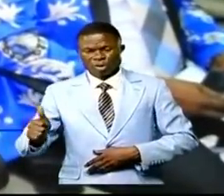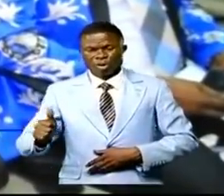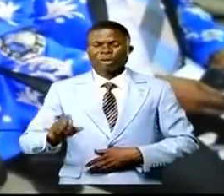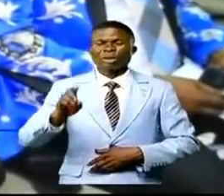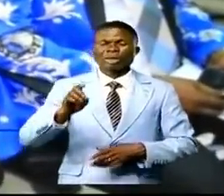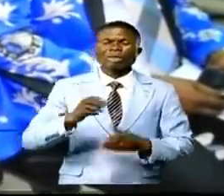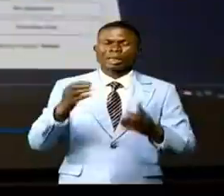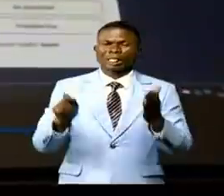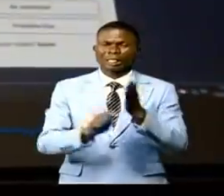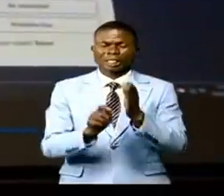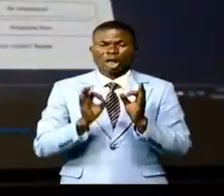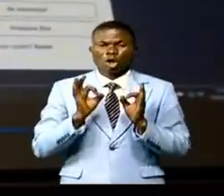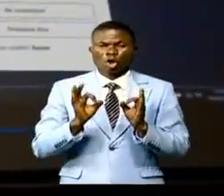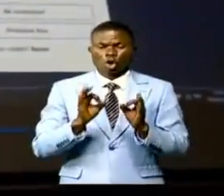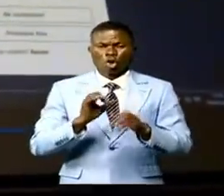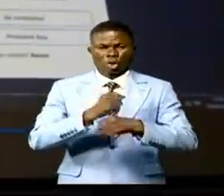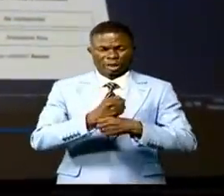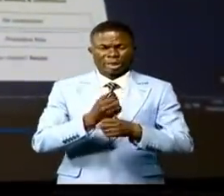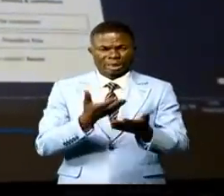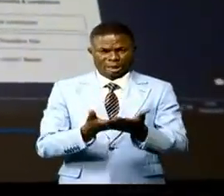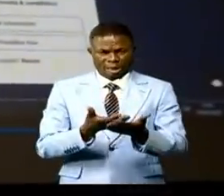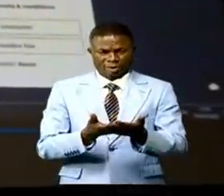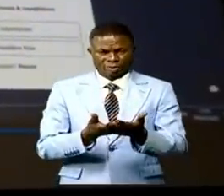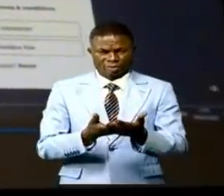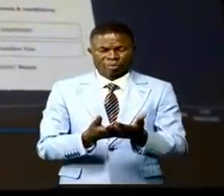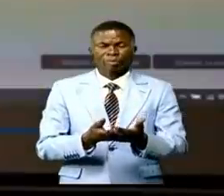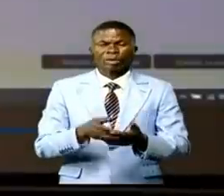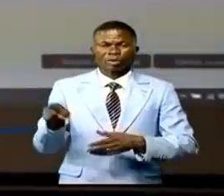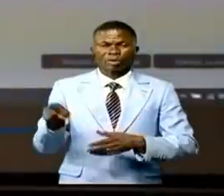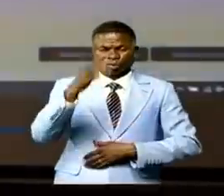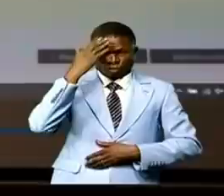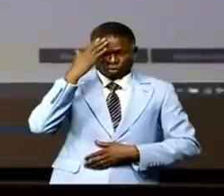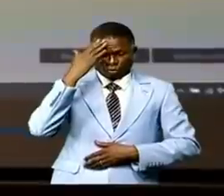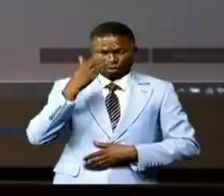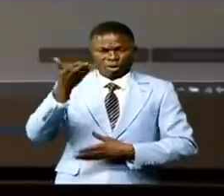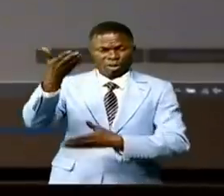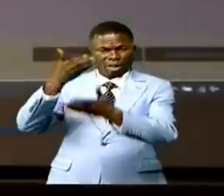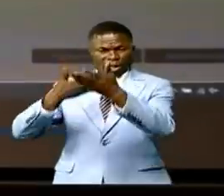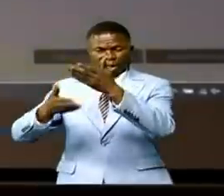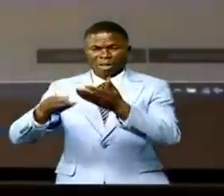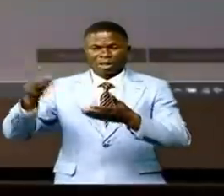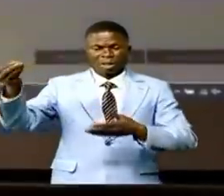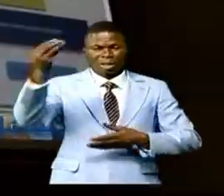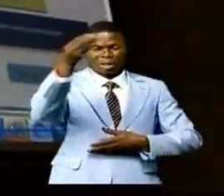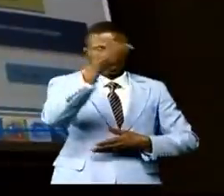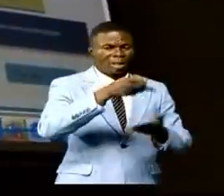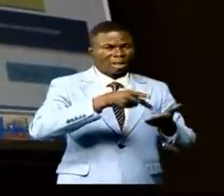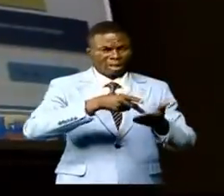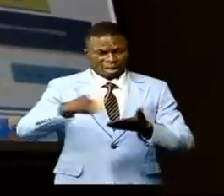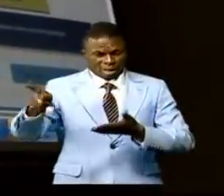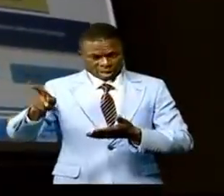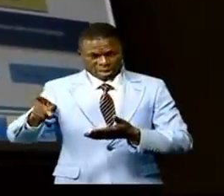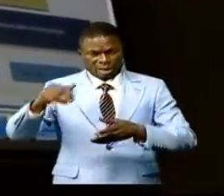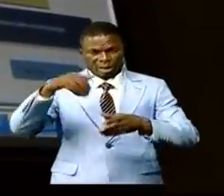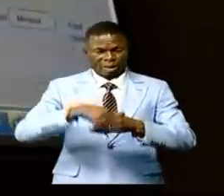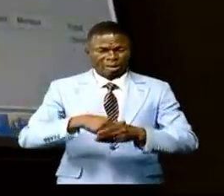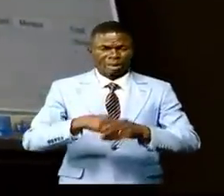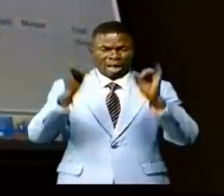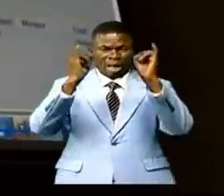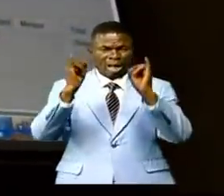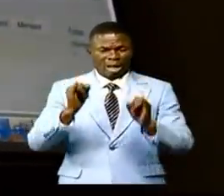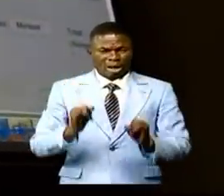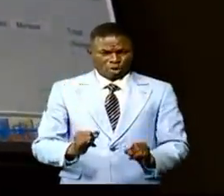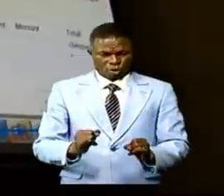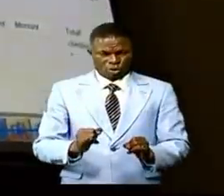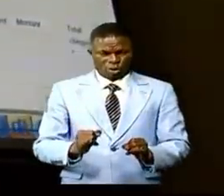une nouvelle technologie a été mise en place. Désormais, les transactions et les mouvements des paiements se feront par voie électronique